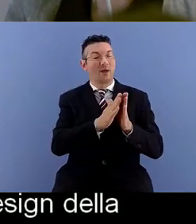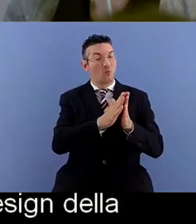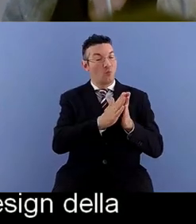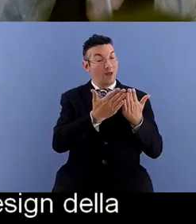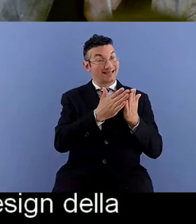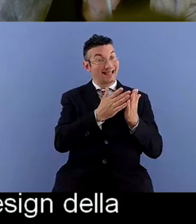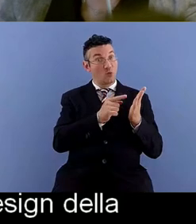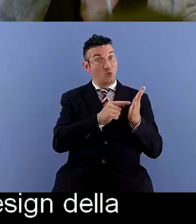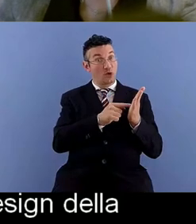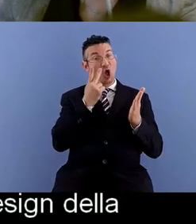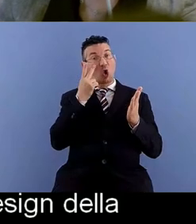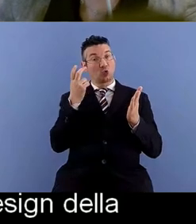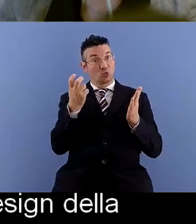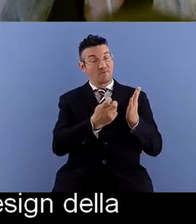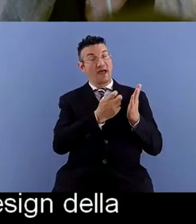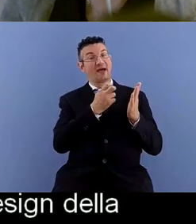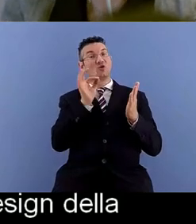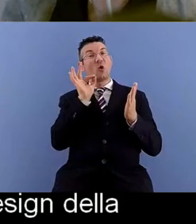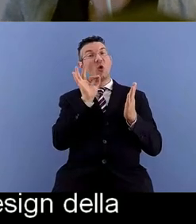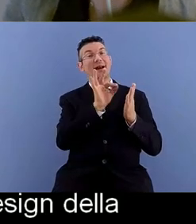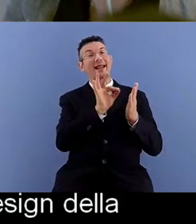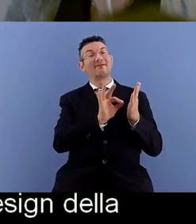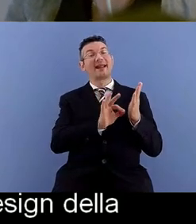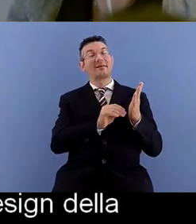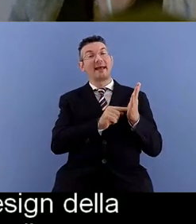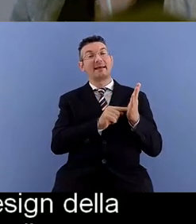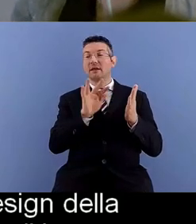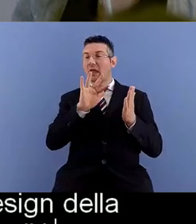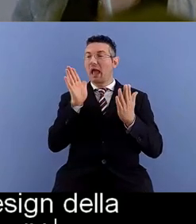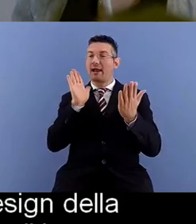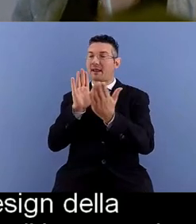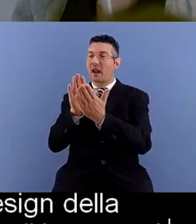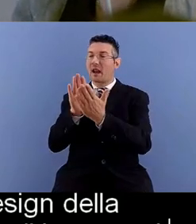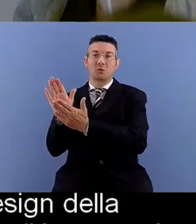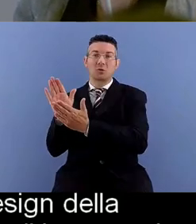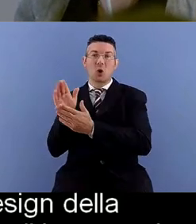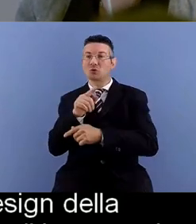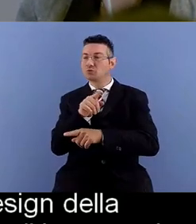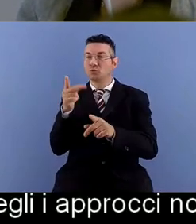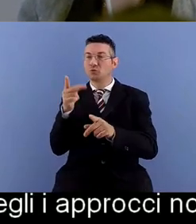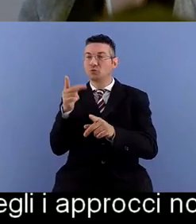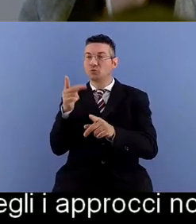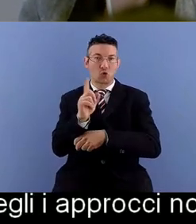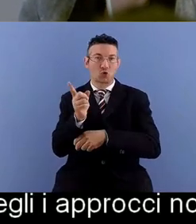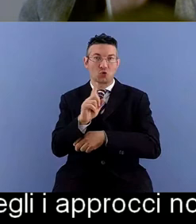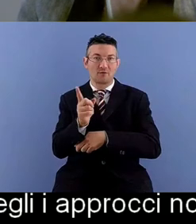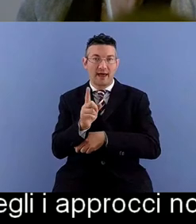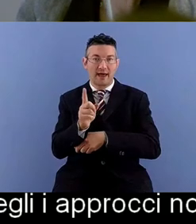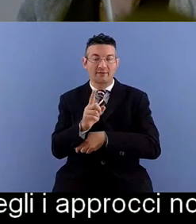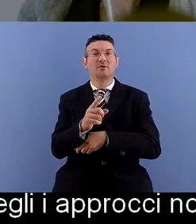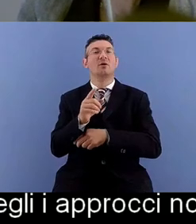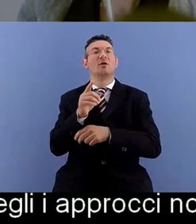negli altri approcci diciamo non ho trovato, nello specifico caso del design della comunicazione. Ad esempio